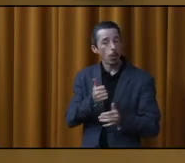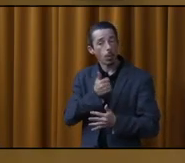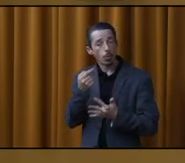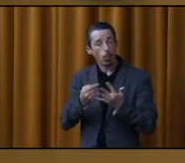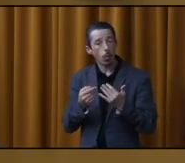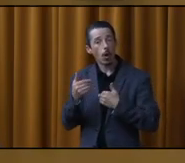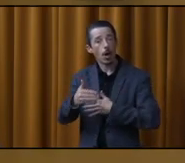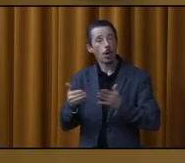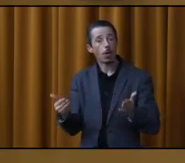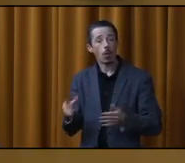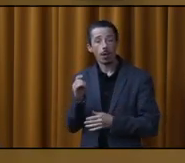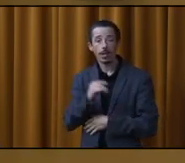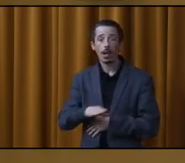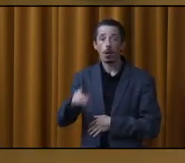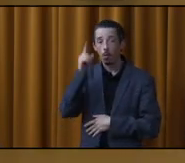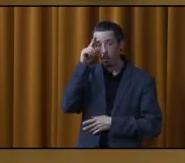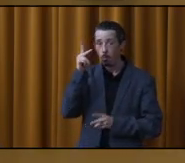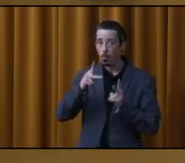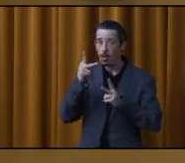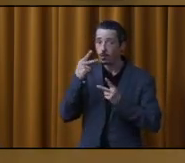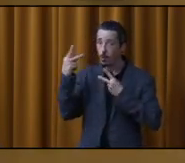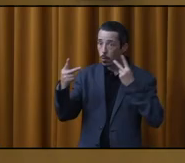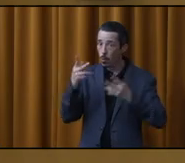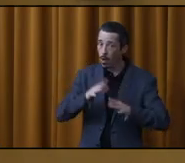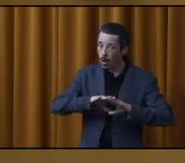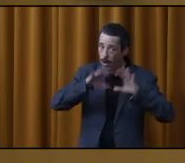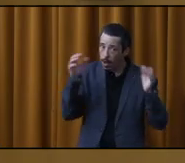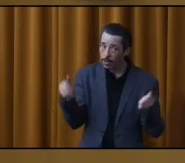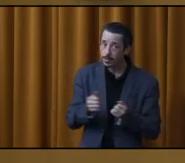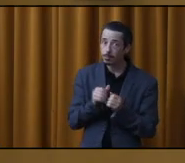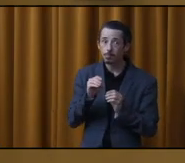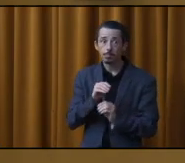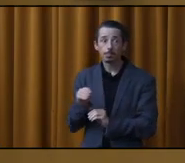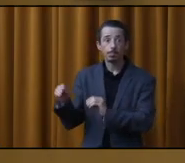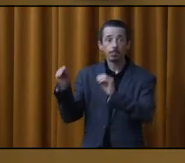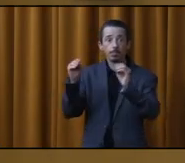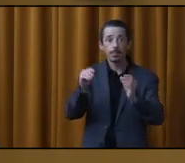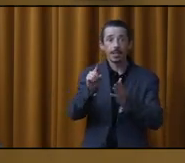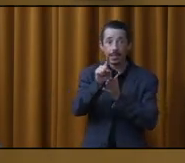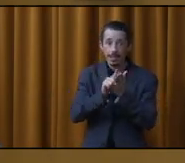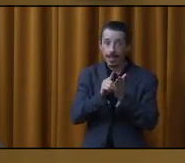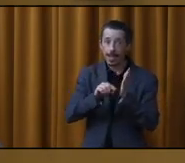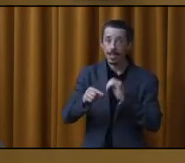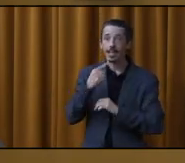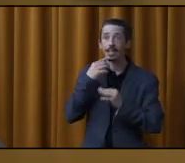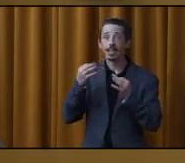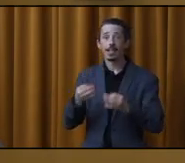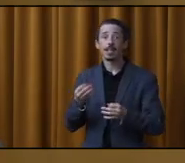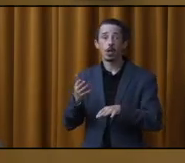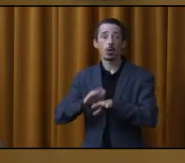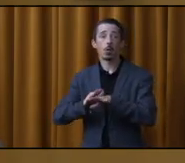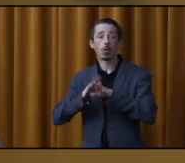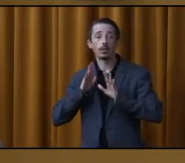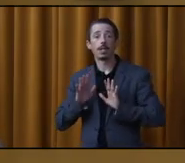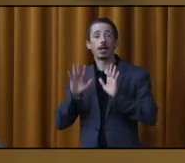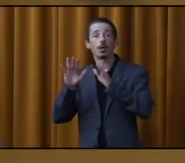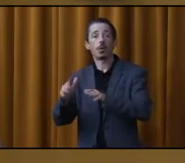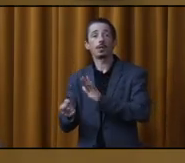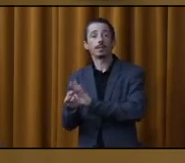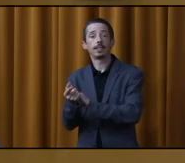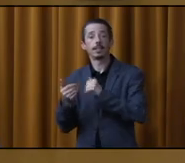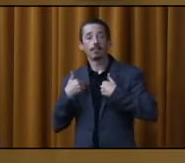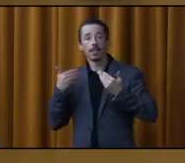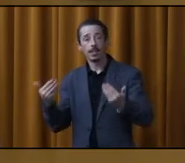enclos canins, c'est pour l'ensemble de notre population. Après ça, c'est implanté dans un district. Je vous dirais que c'est la conseillère qui vit avec les conséquences par la suite,